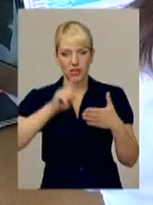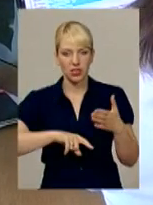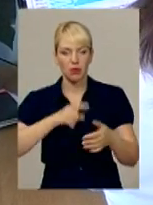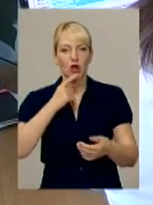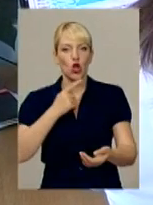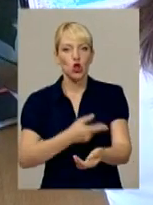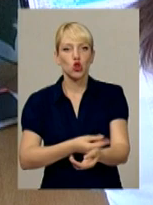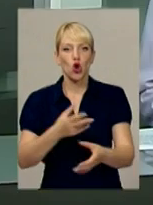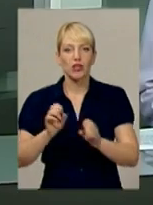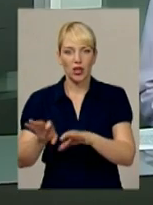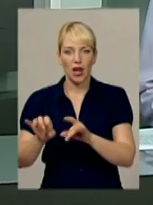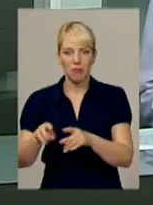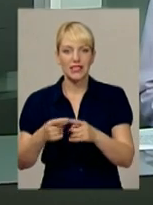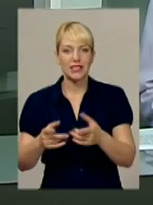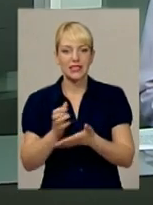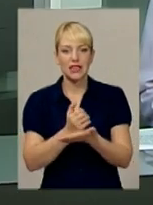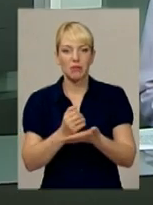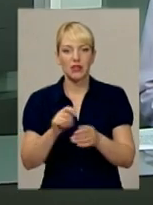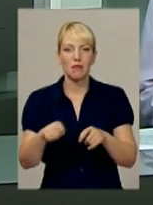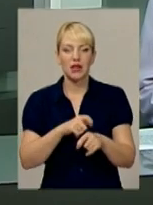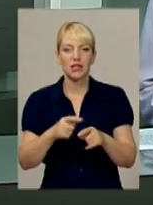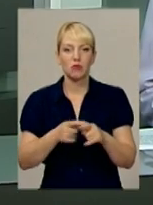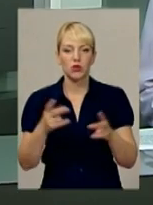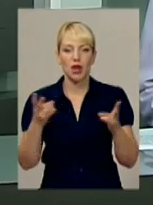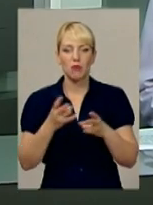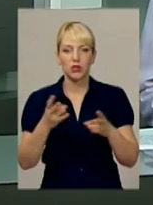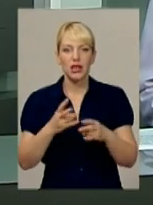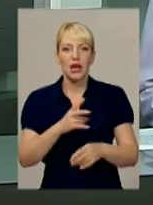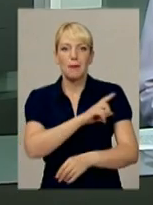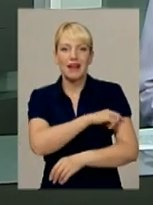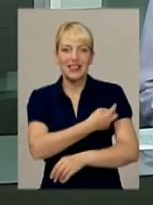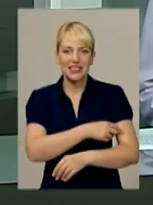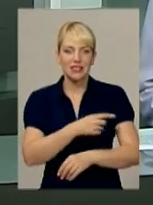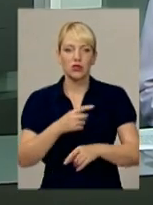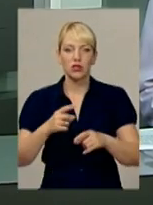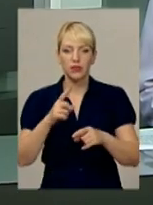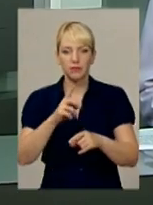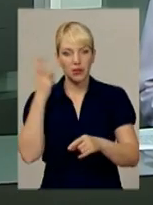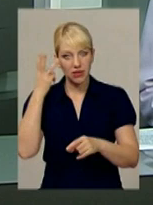донорами. Зібраний матеріал піде на потреби пацієнтів Хмельницької міської лікарні.